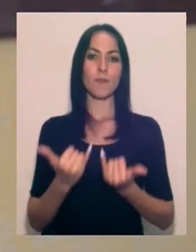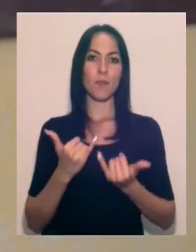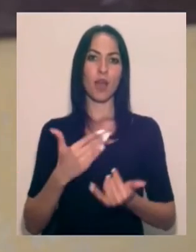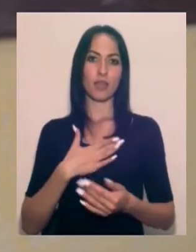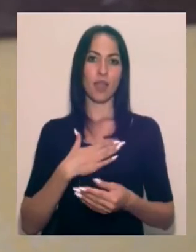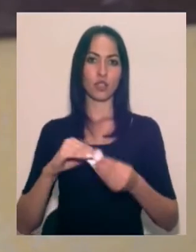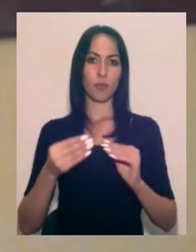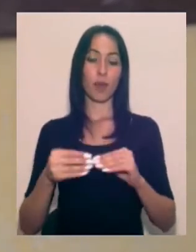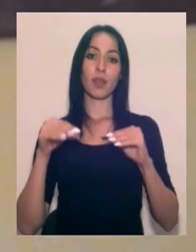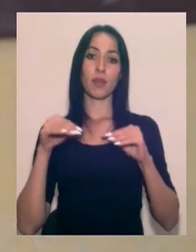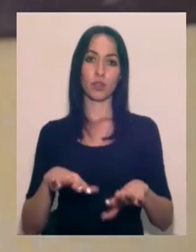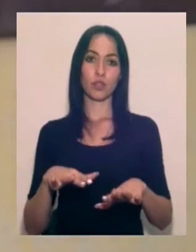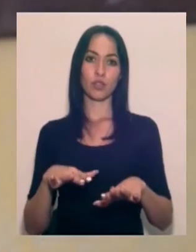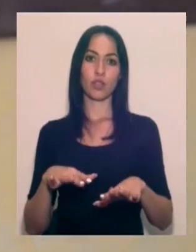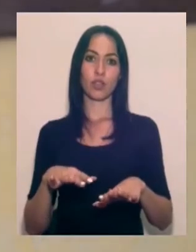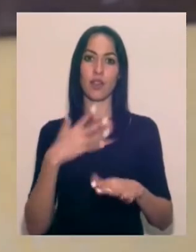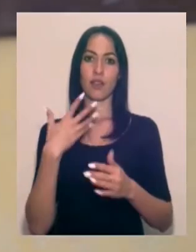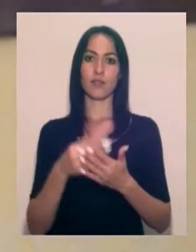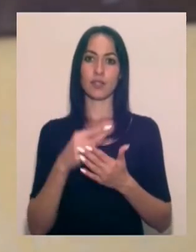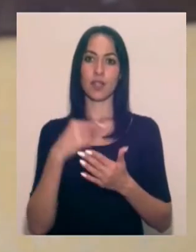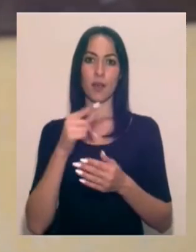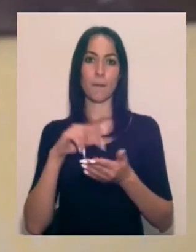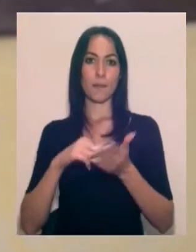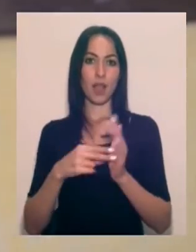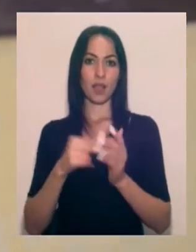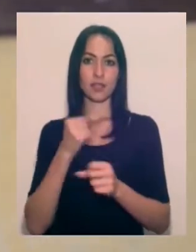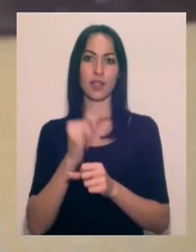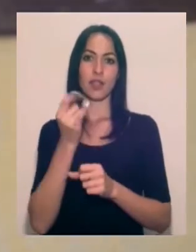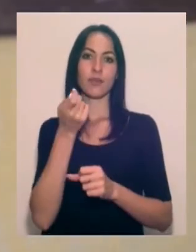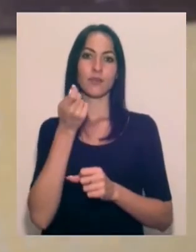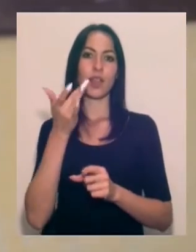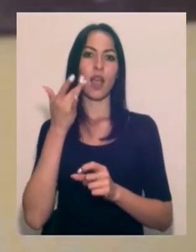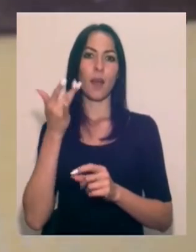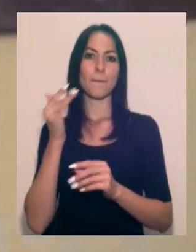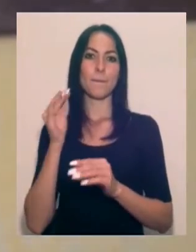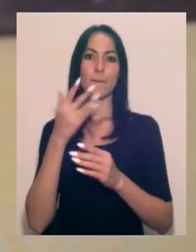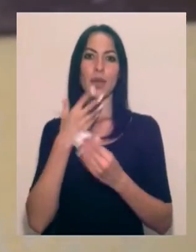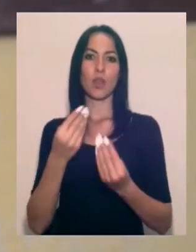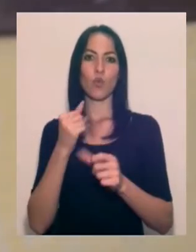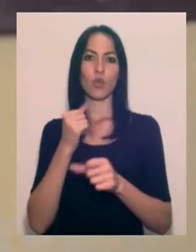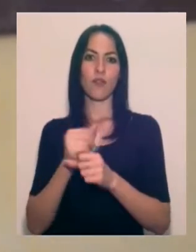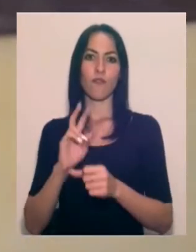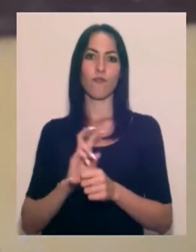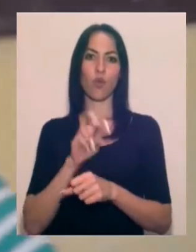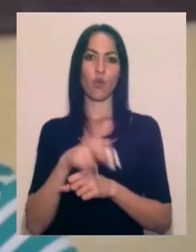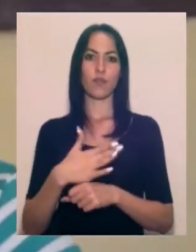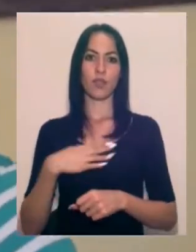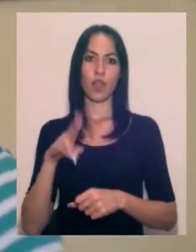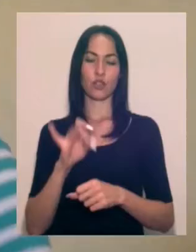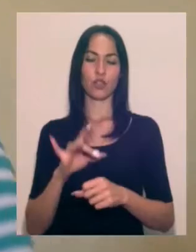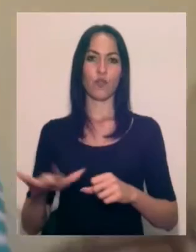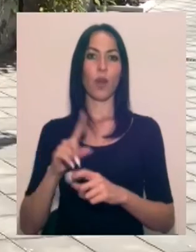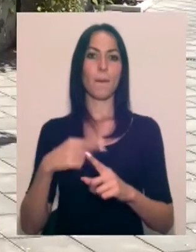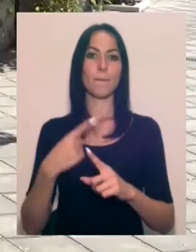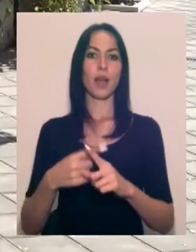вирішили взяти срічний план і от сліганця тут приукрасити вход в наш двор, тому що положительні емоції